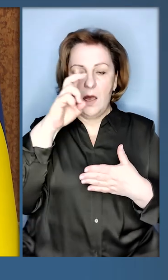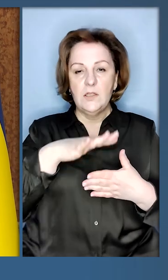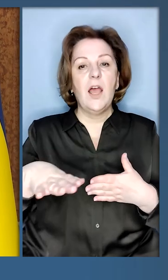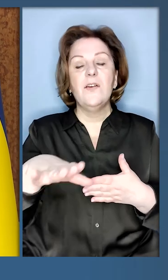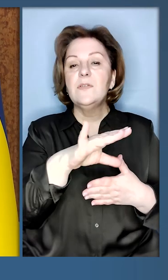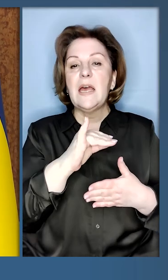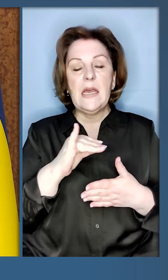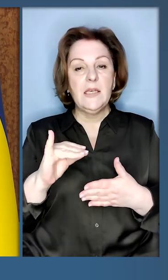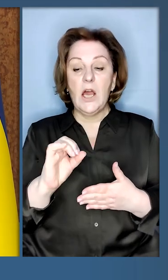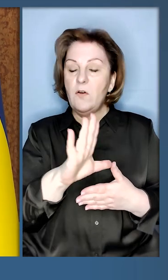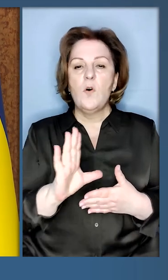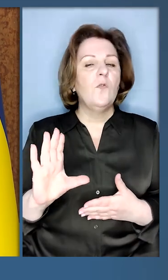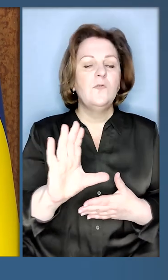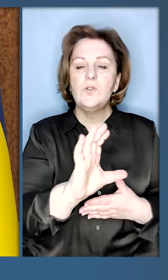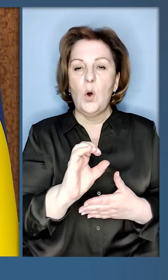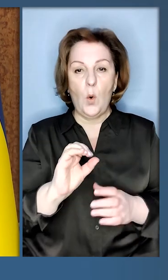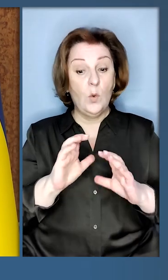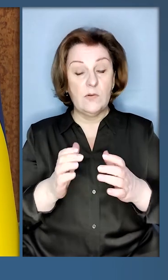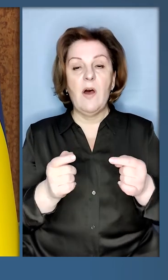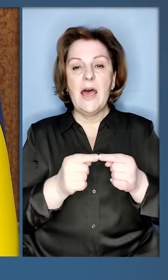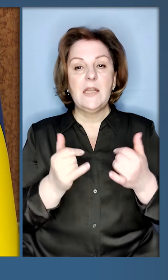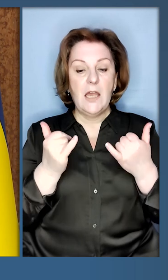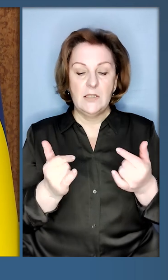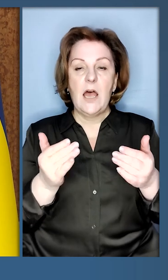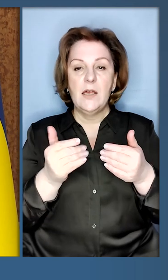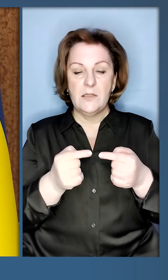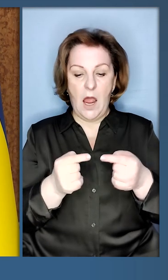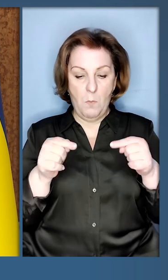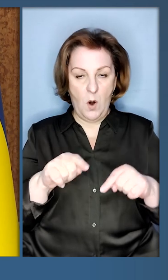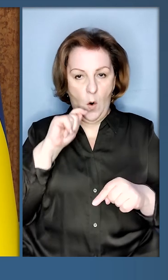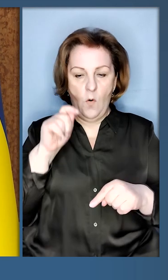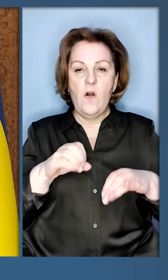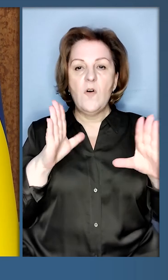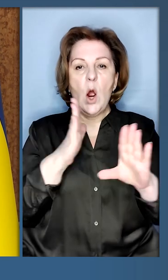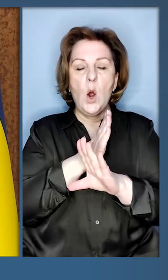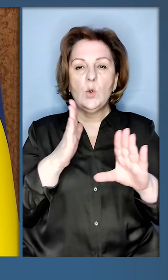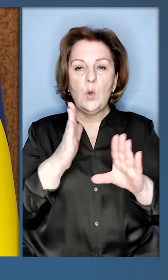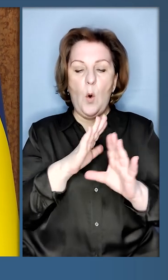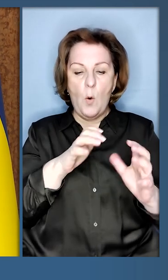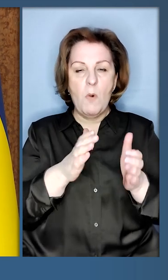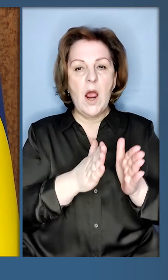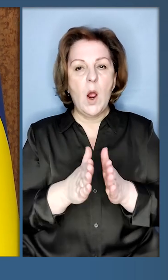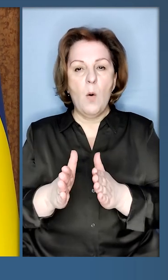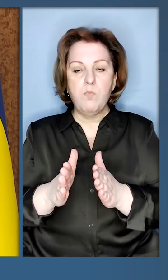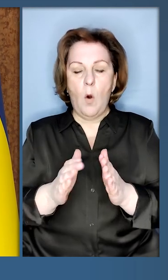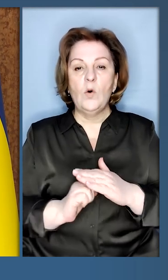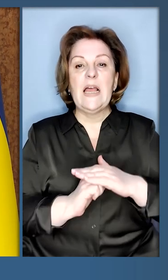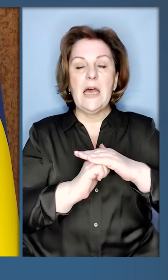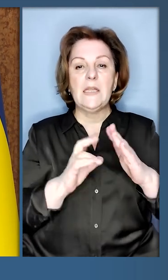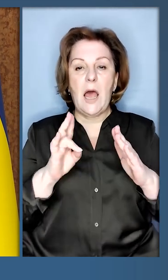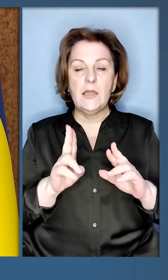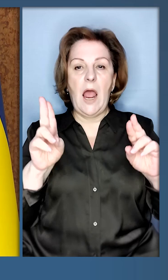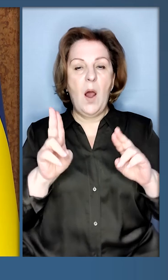всієї Європи і всього світу. Саме зараз і саме в Україні вирішується доля міжнародного порядку, заснованого на